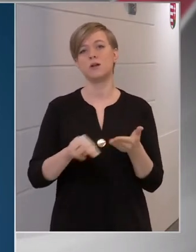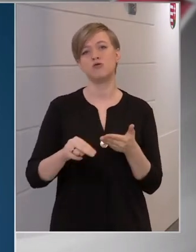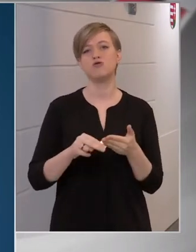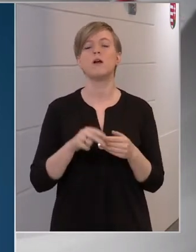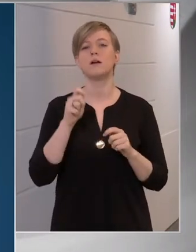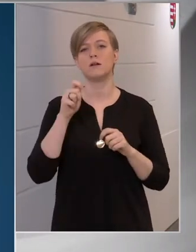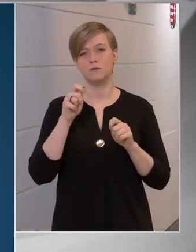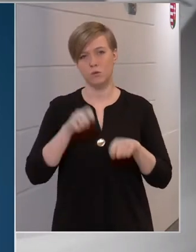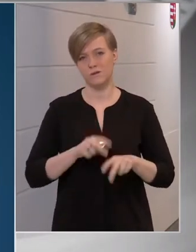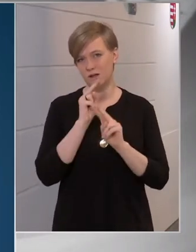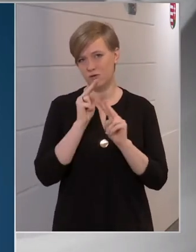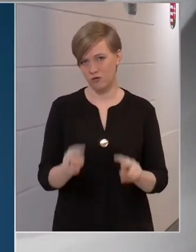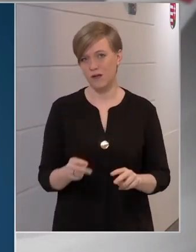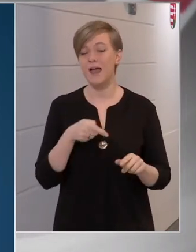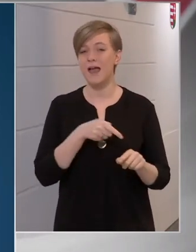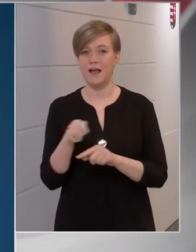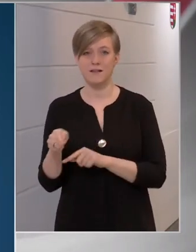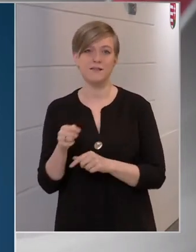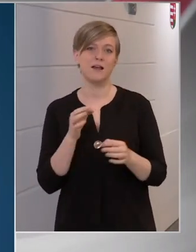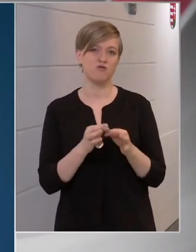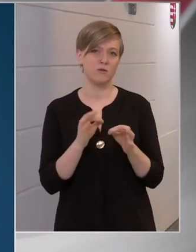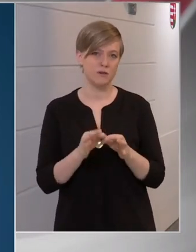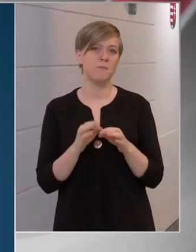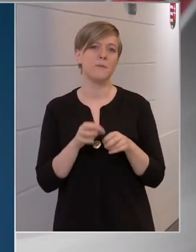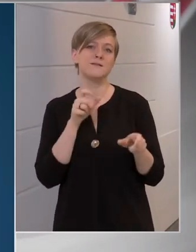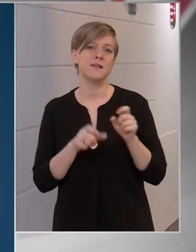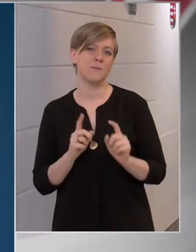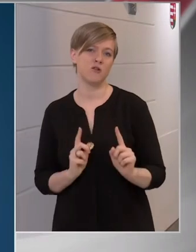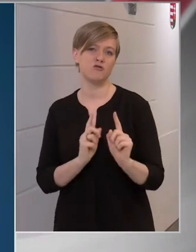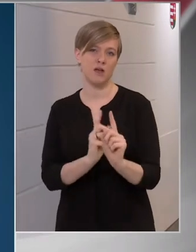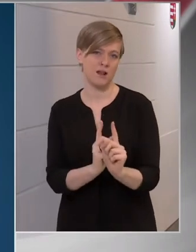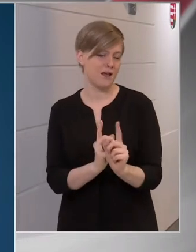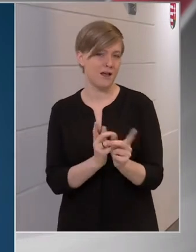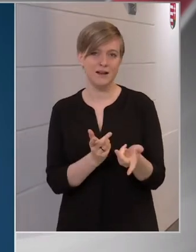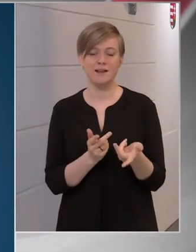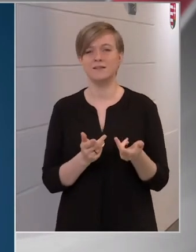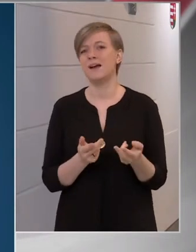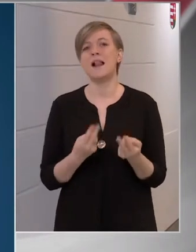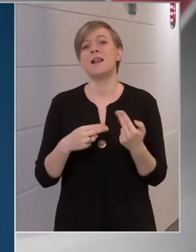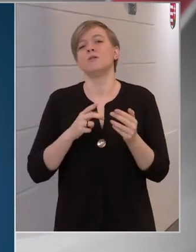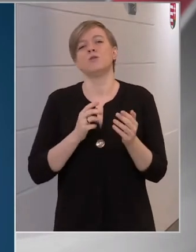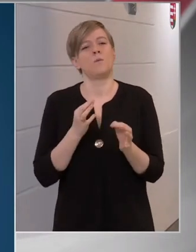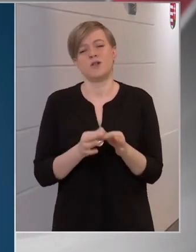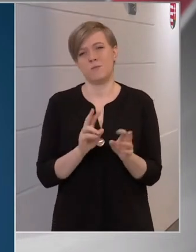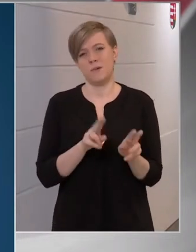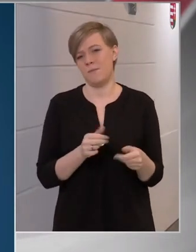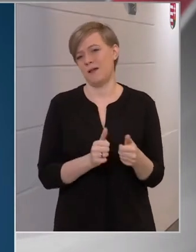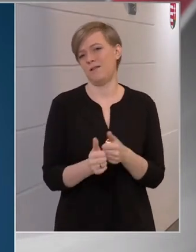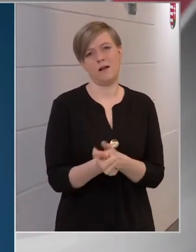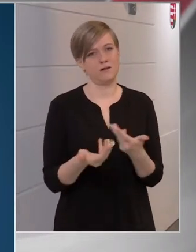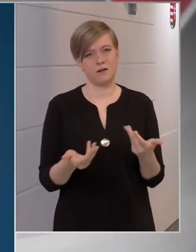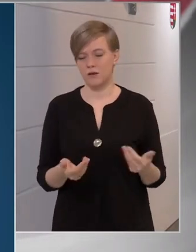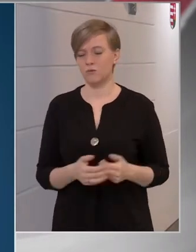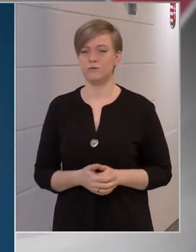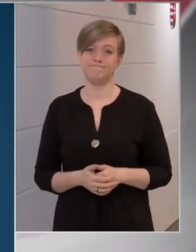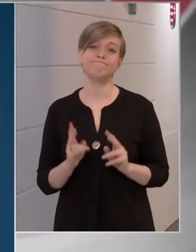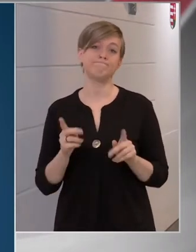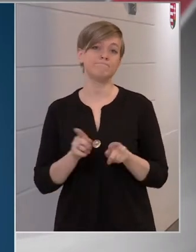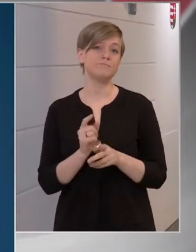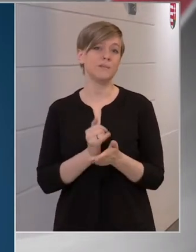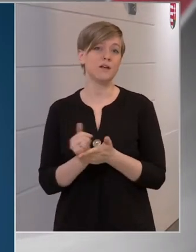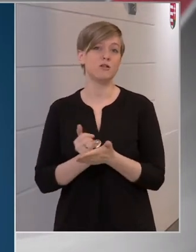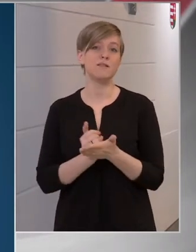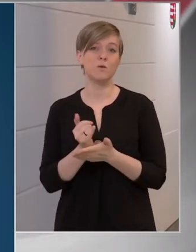döntés szükséges. Ezekben az esetekben személyes jelenlét nem, vagy a legtöbb esetben nem elkerülhető, tehát vannak olyan